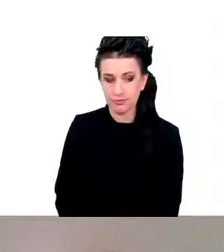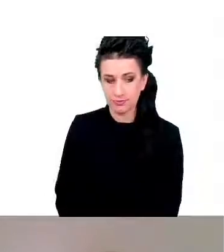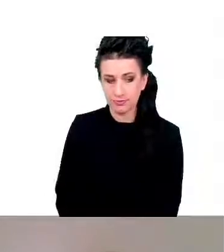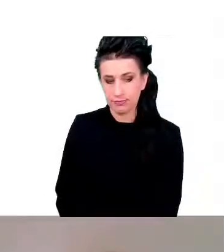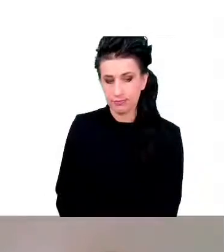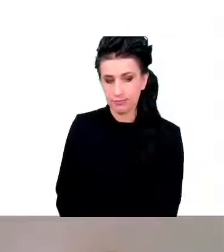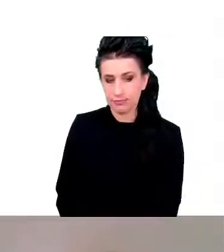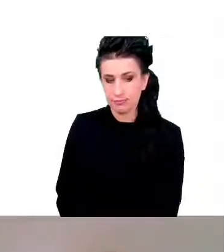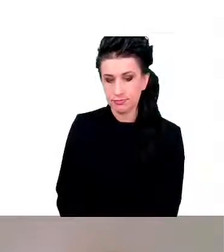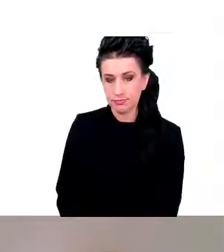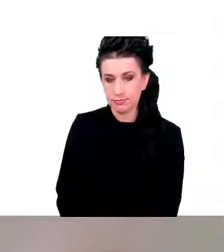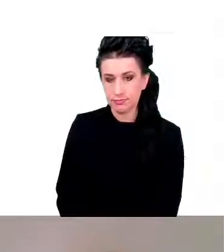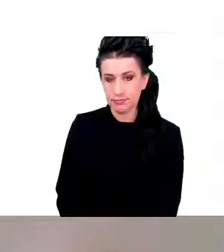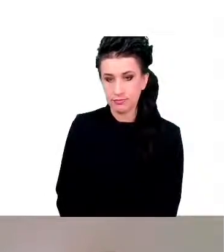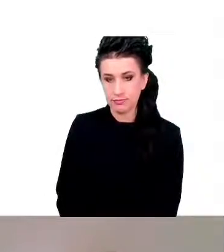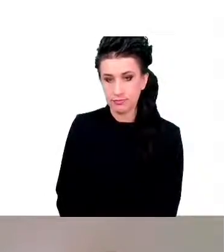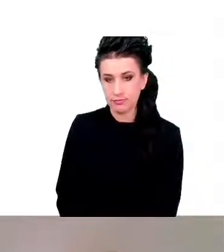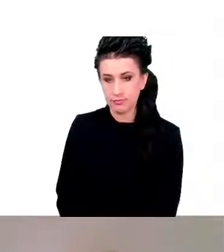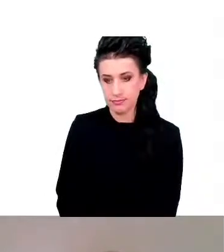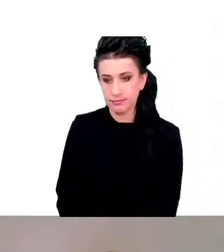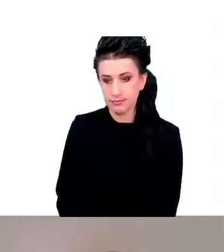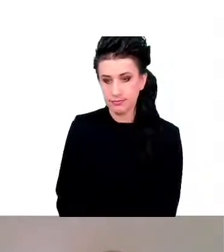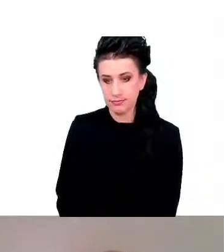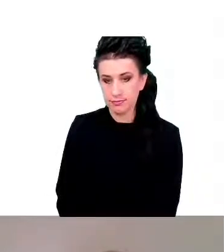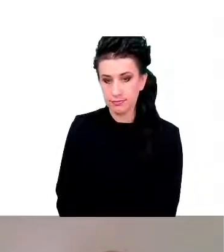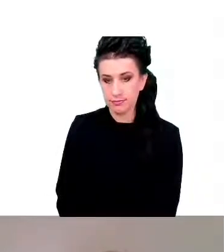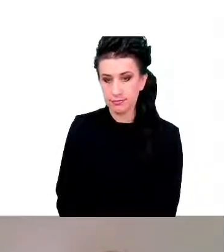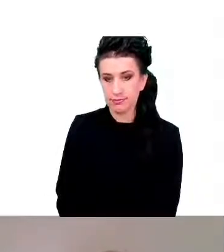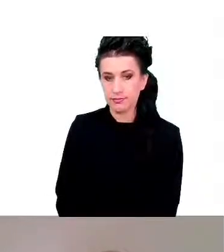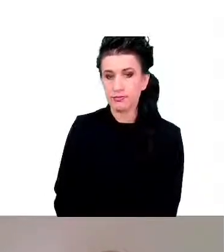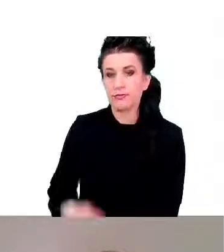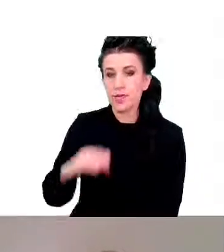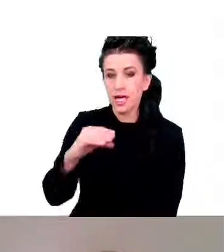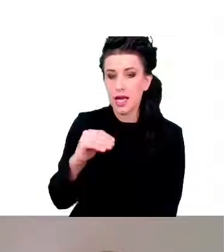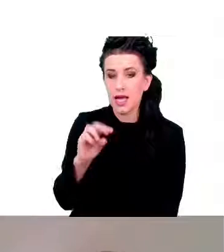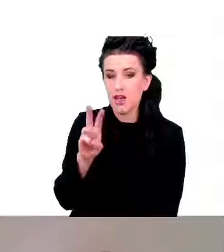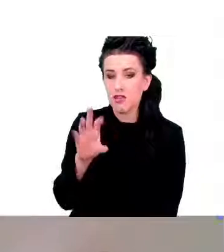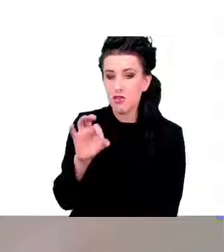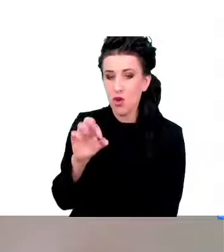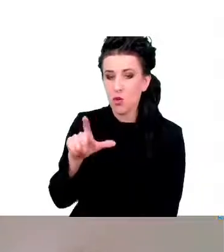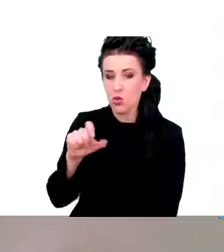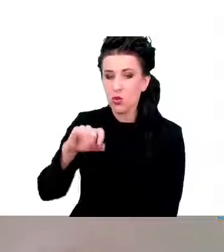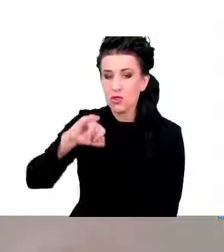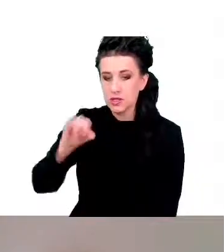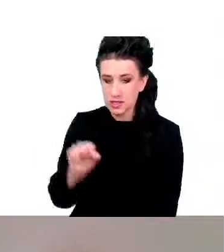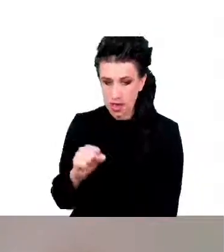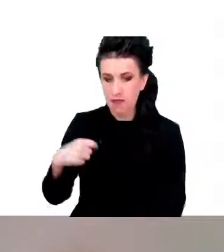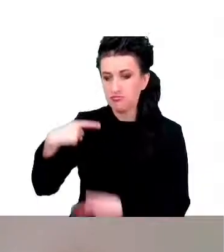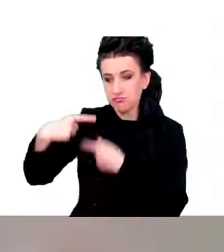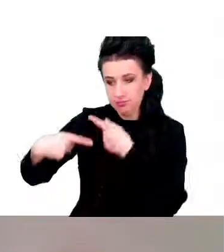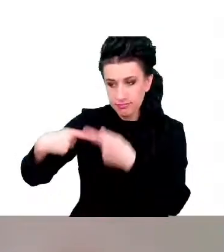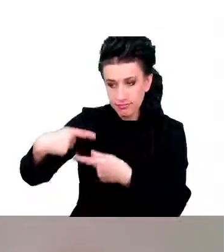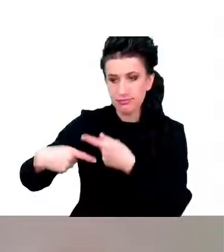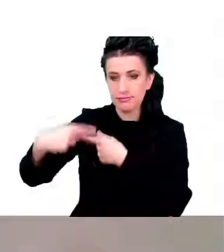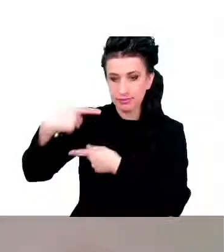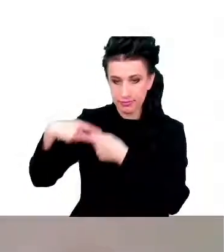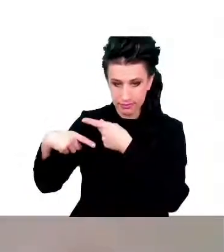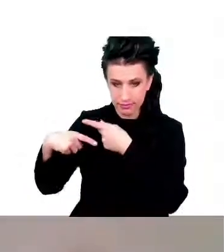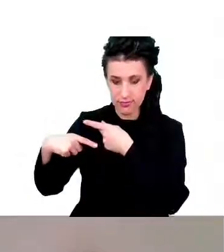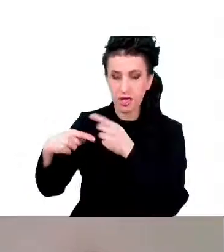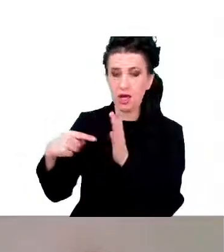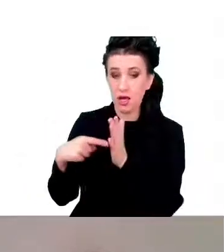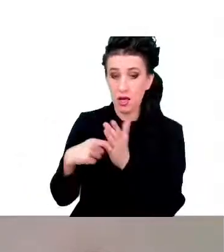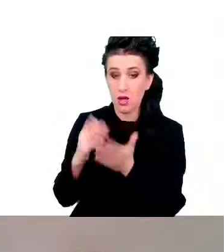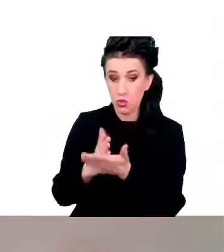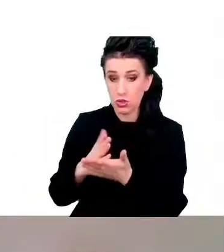I na drodze ewolucji wykształciły się mechanizmy zabezpieczające nas przed tym potencjalnym